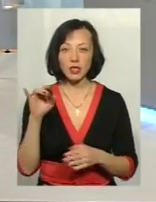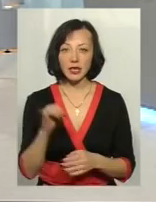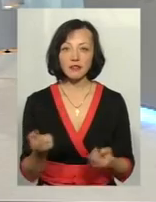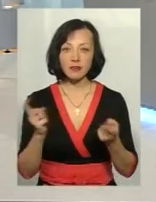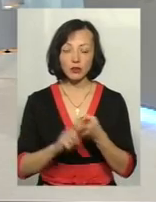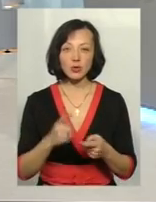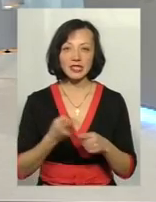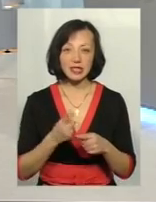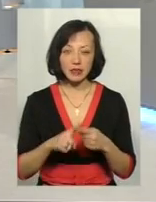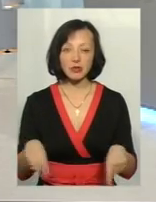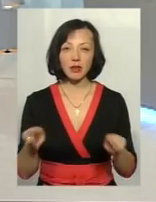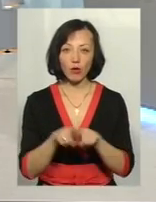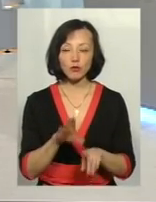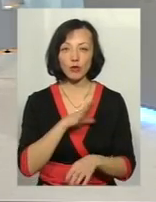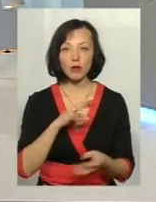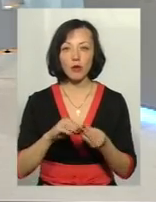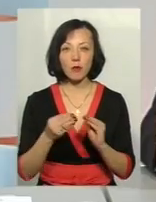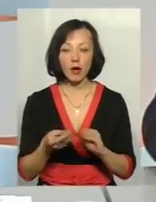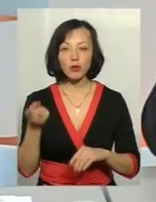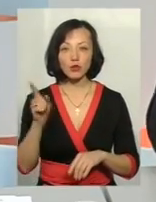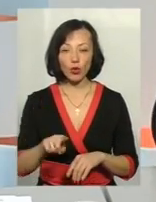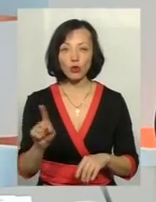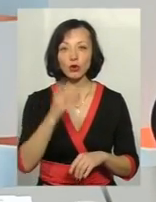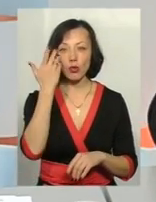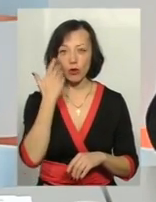'язку з цим, це також було проблемою того, що коли,